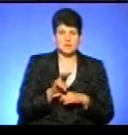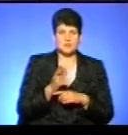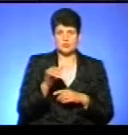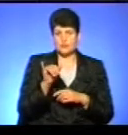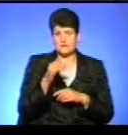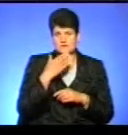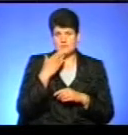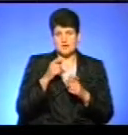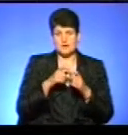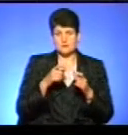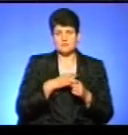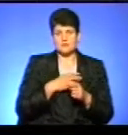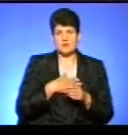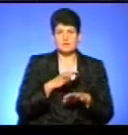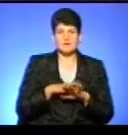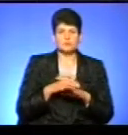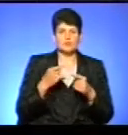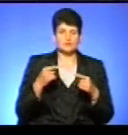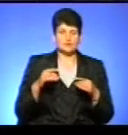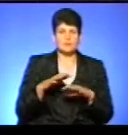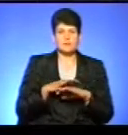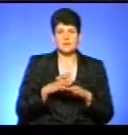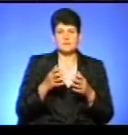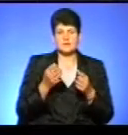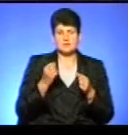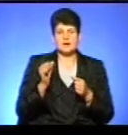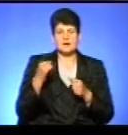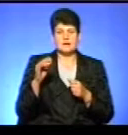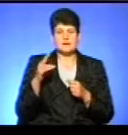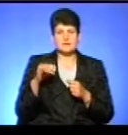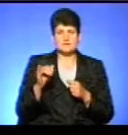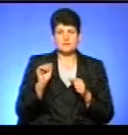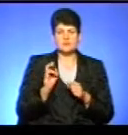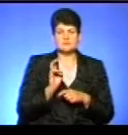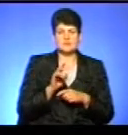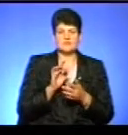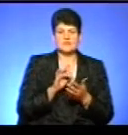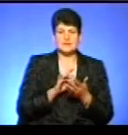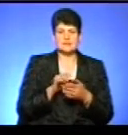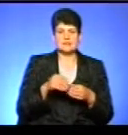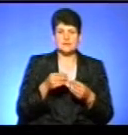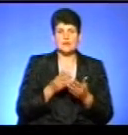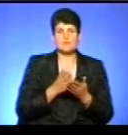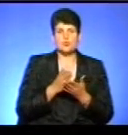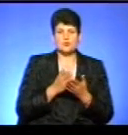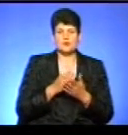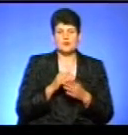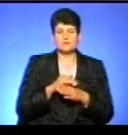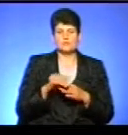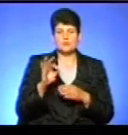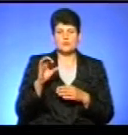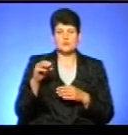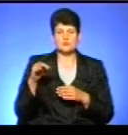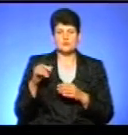маєте карточки або Приватбанк, або іншого якогось банку, який підтримує Банк АйДі, ви можете зайти в центр надання адміністративних послуг на вулиці Острозьку, 6,